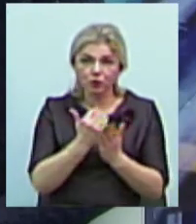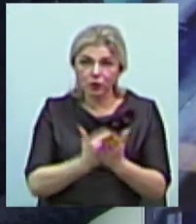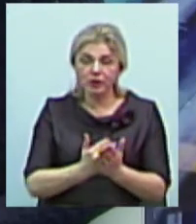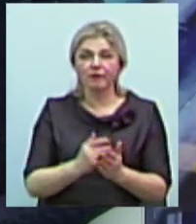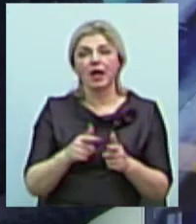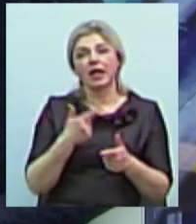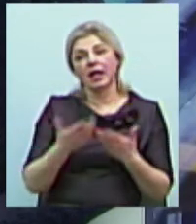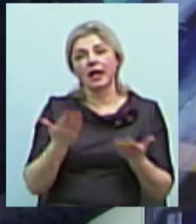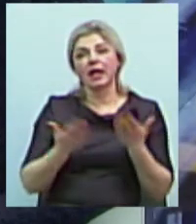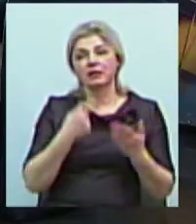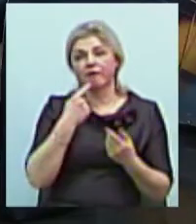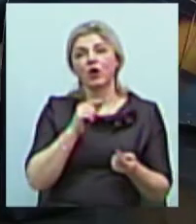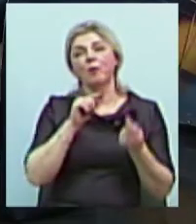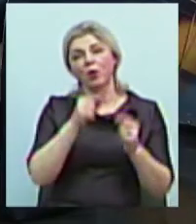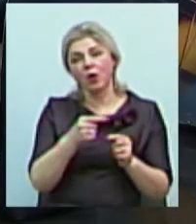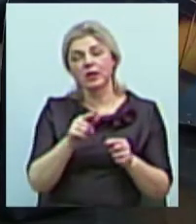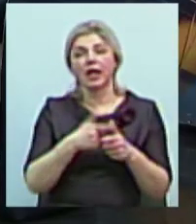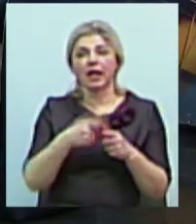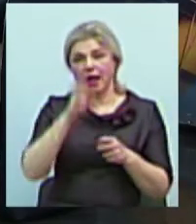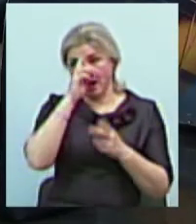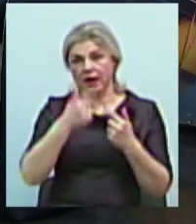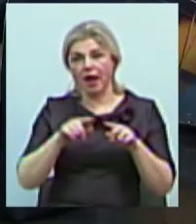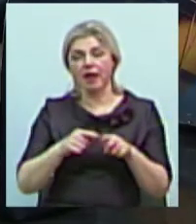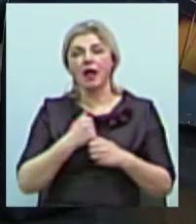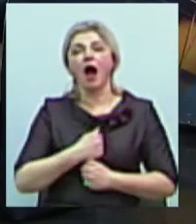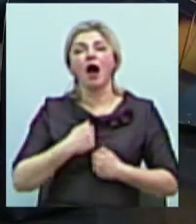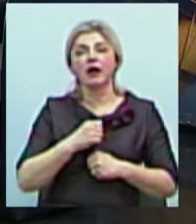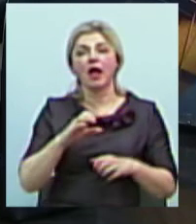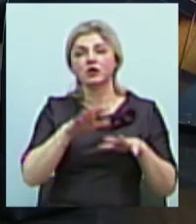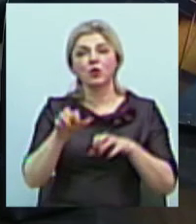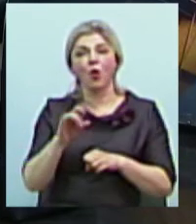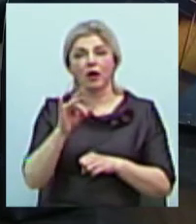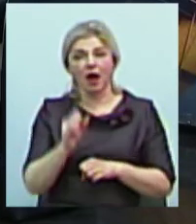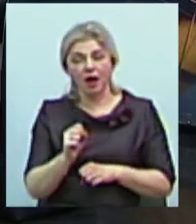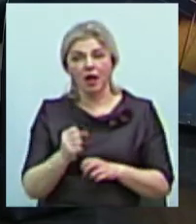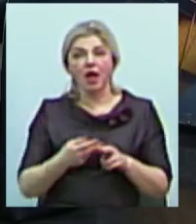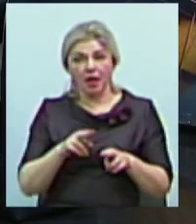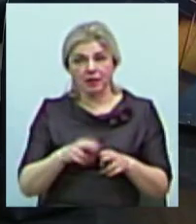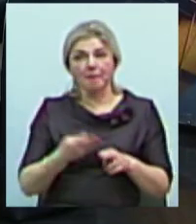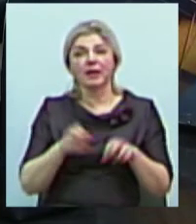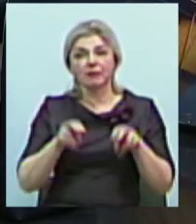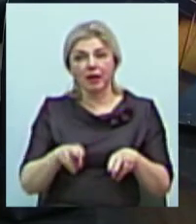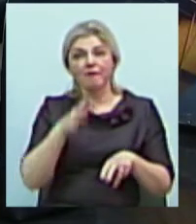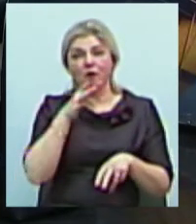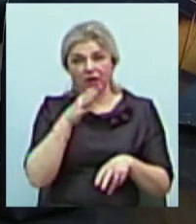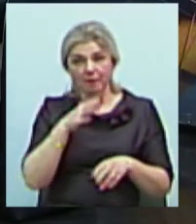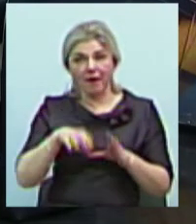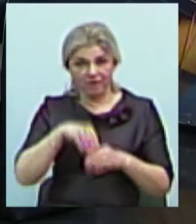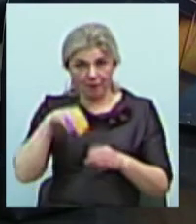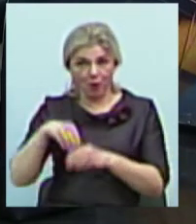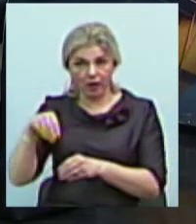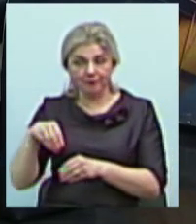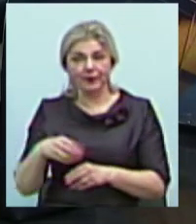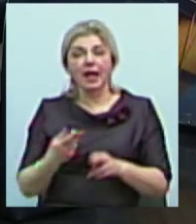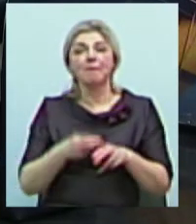інформаційний спротив, так і країну-агресора, то що, це може бути небезпека під час виборів? Небезпека ця вже в